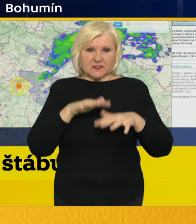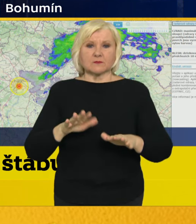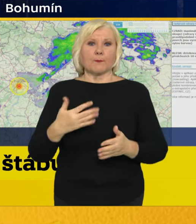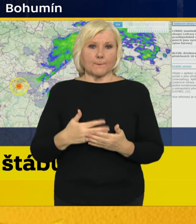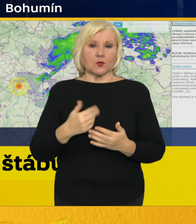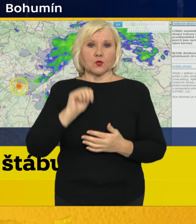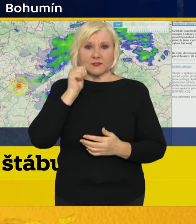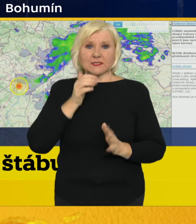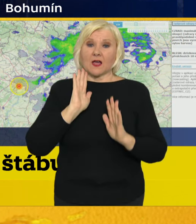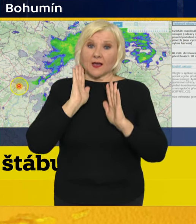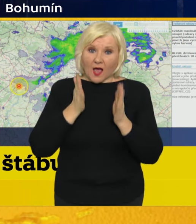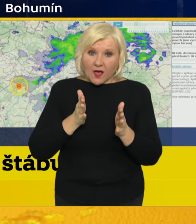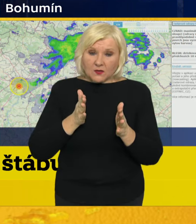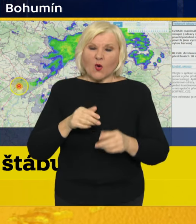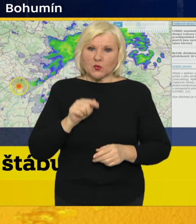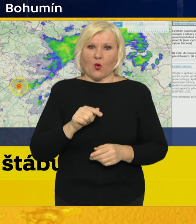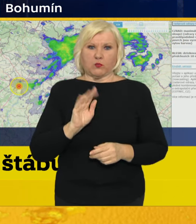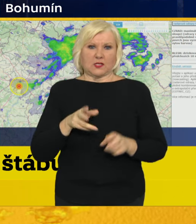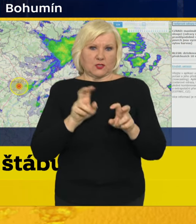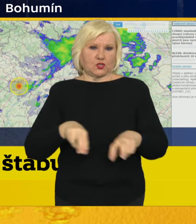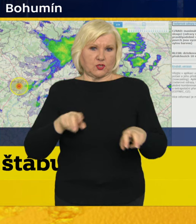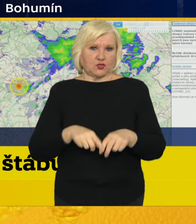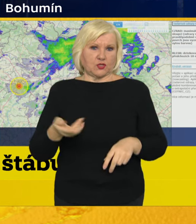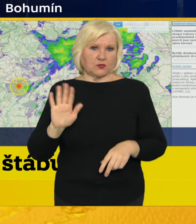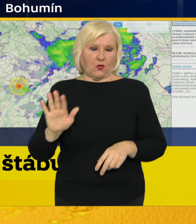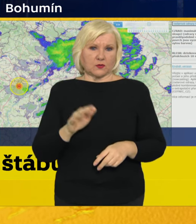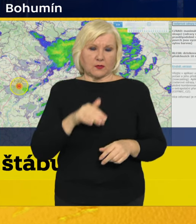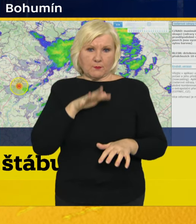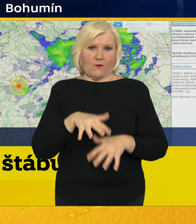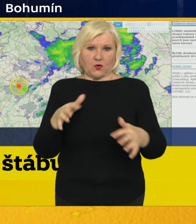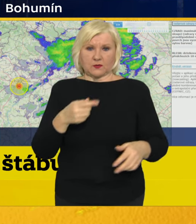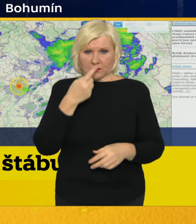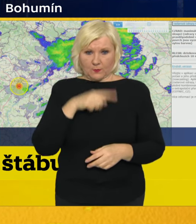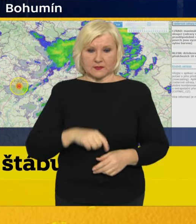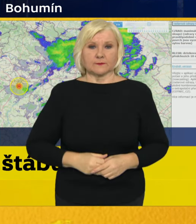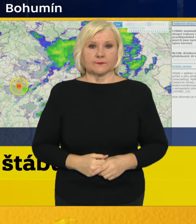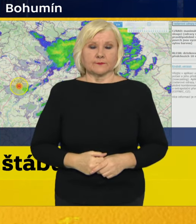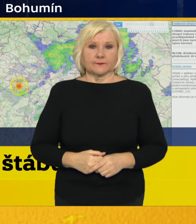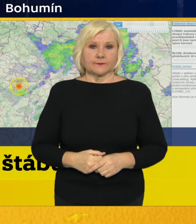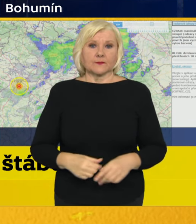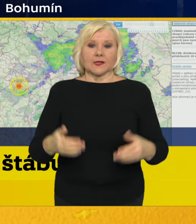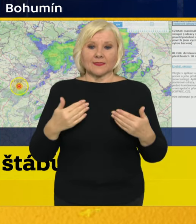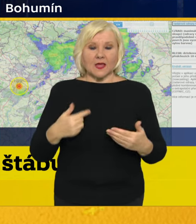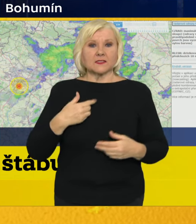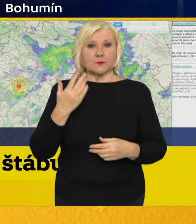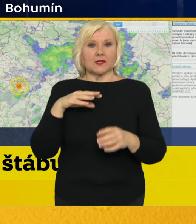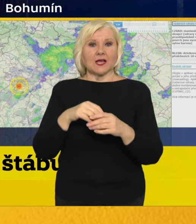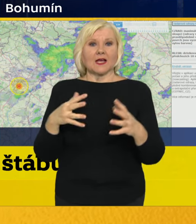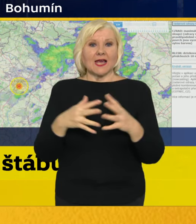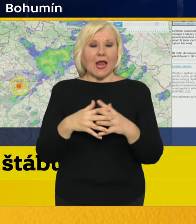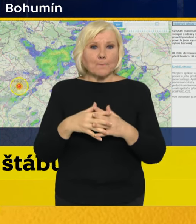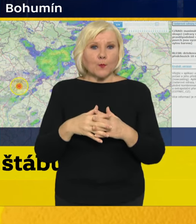bude jedno z vysokých témat ústřední povodňového komise. Dnes jsem byl v Rapotině, v